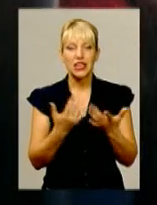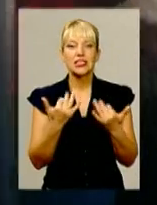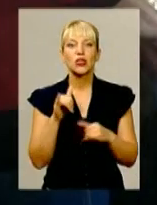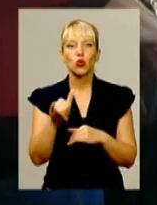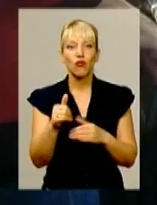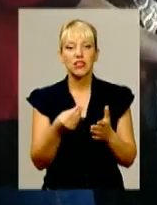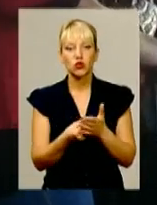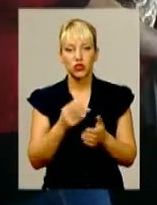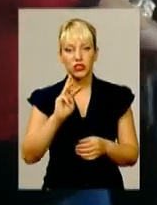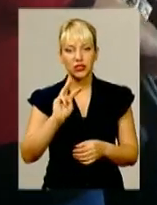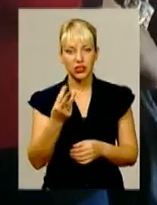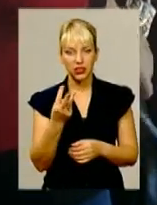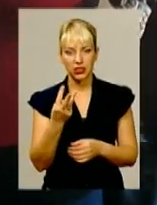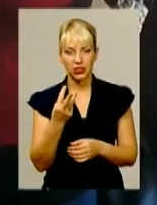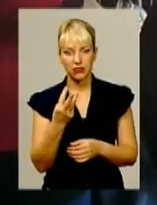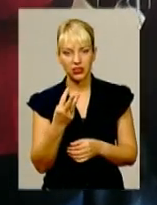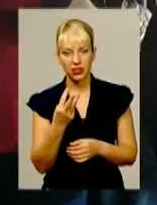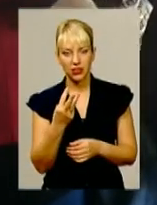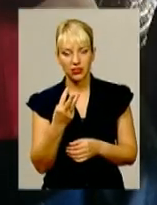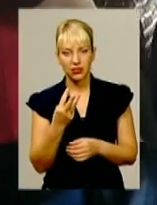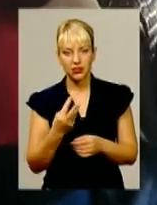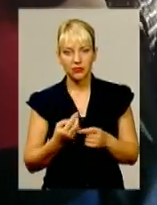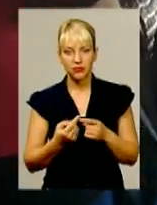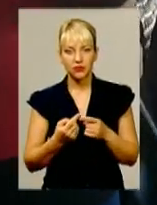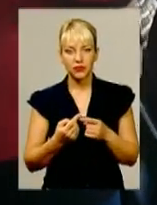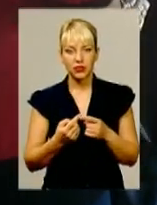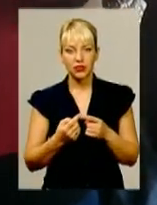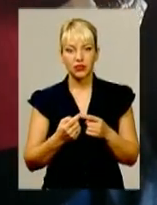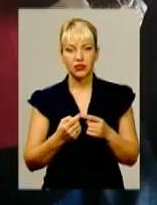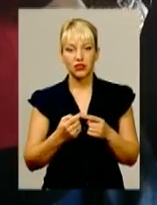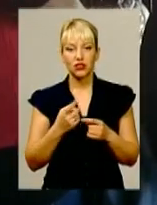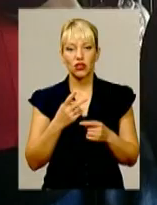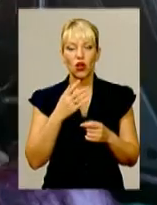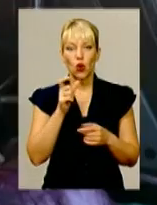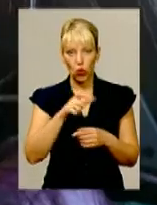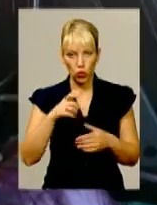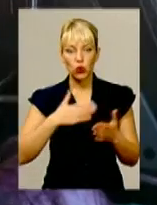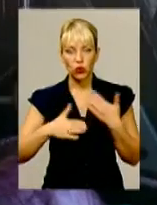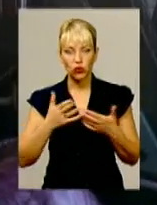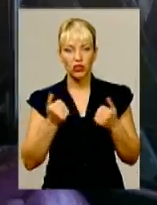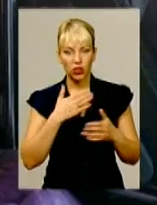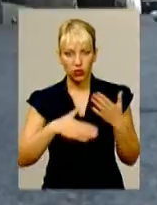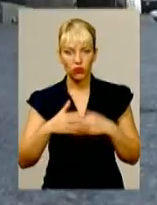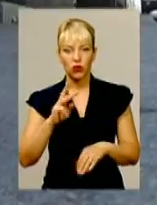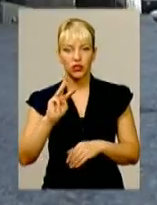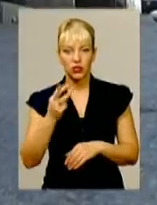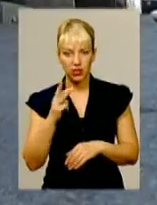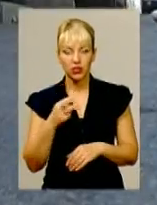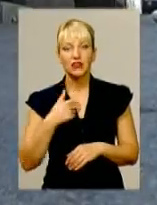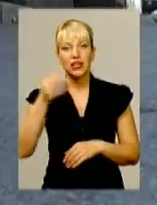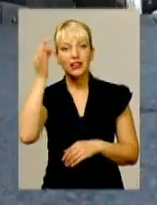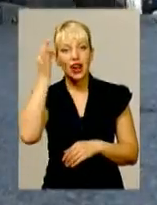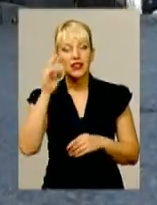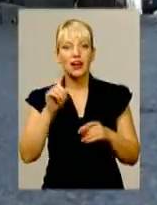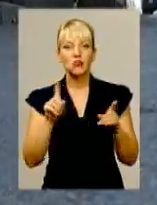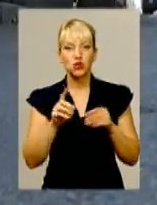коштує поїзд? Три гривні. Ви згідні взагалі з цим зменшенням? Дуже довольні, дуже. Три гривні. Нагадаю,